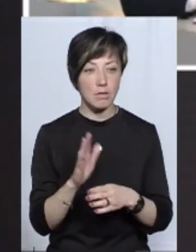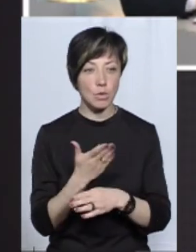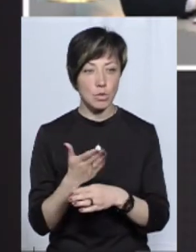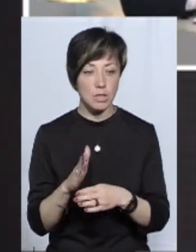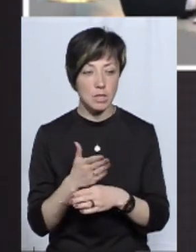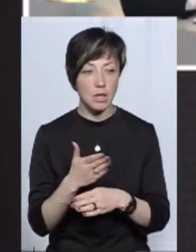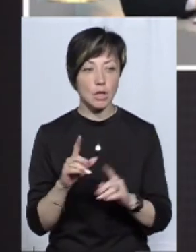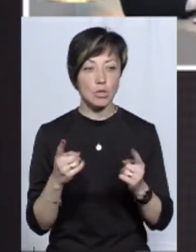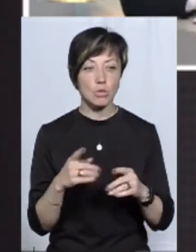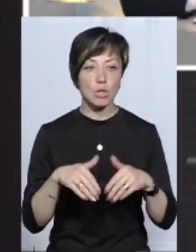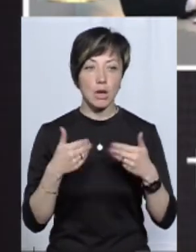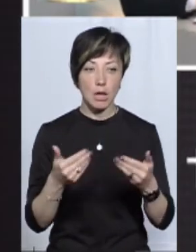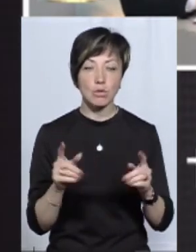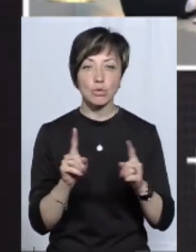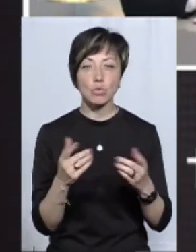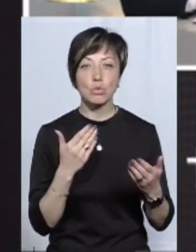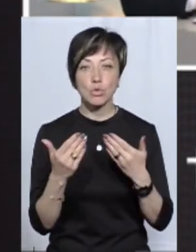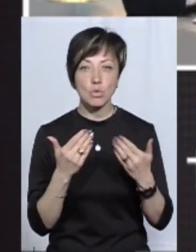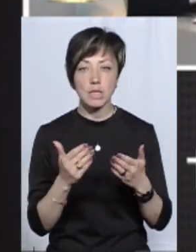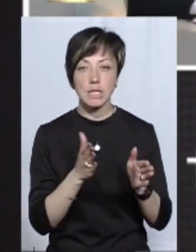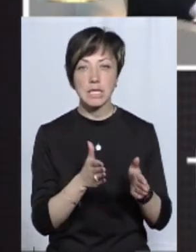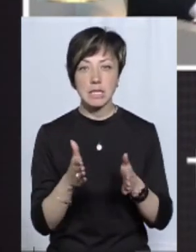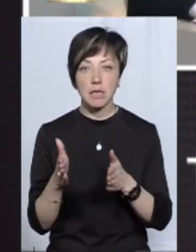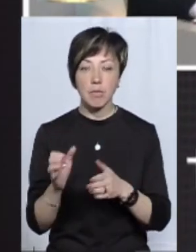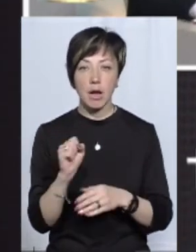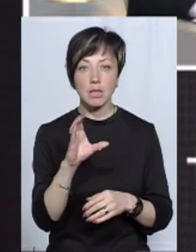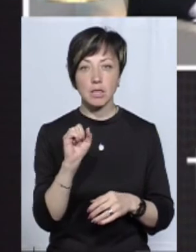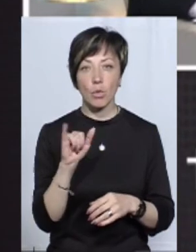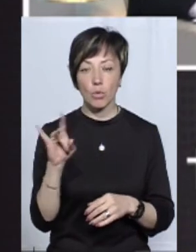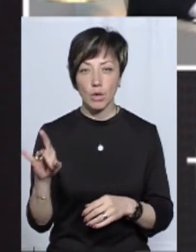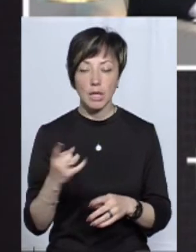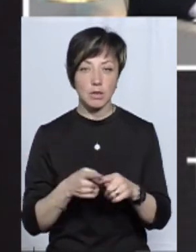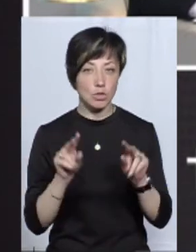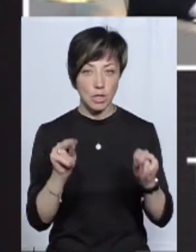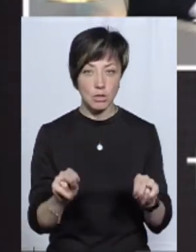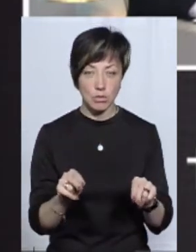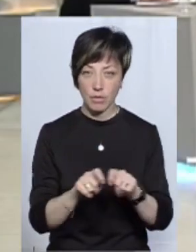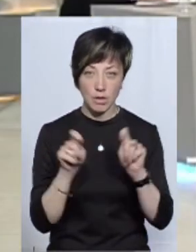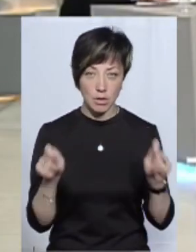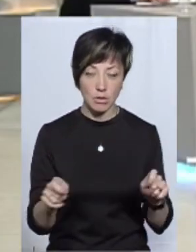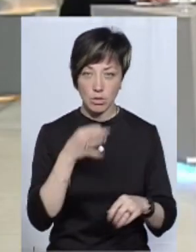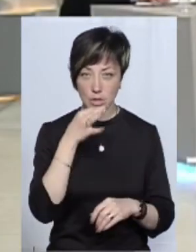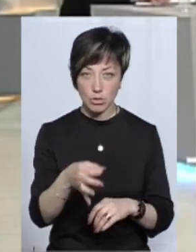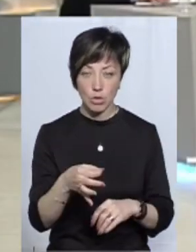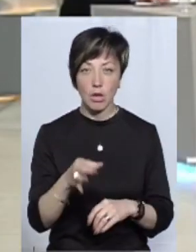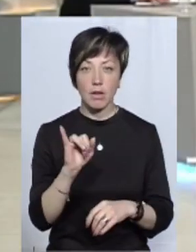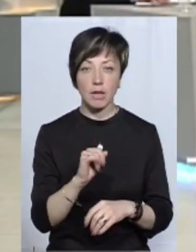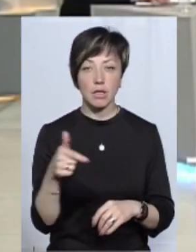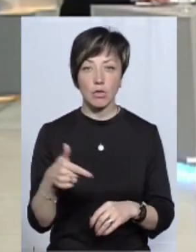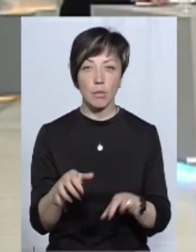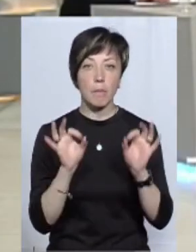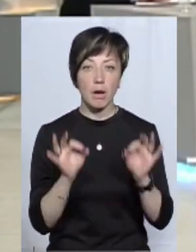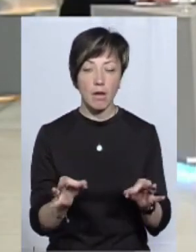розділ, дуже вам раджу. Що ж стосується системи АСАУР, то я вам хочу сказати чесно, відверто. Іван